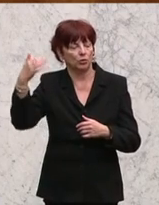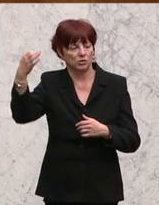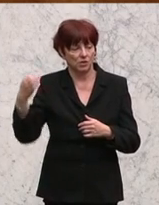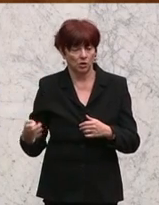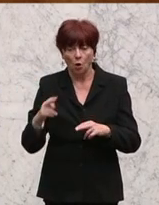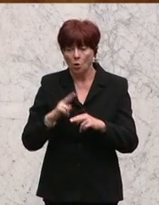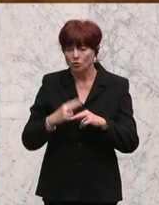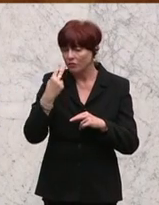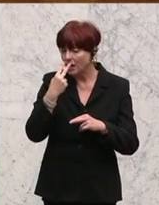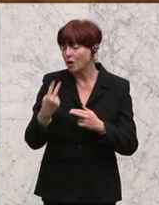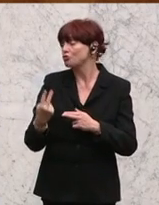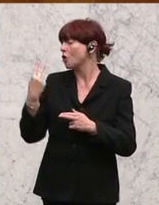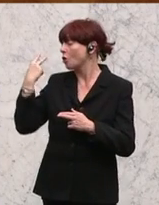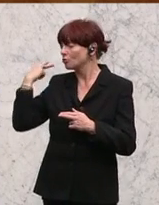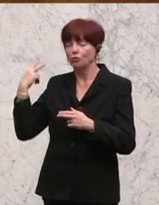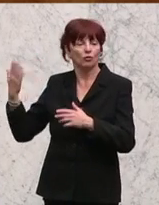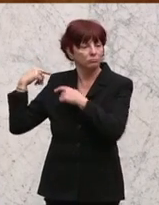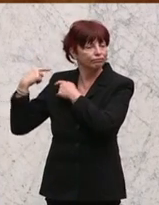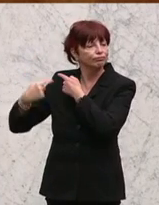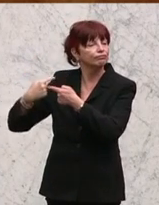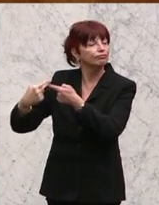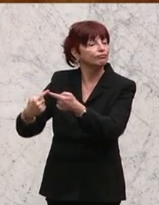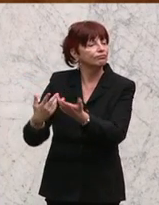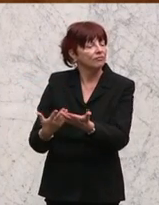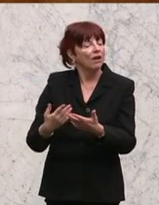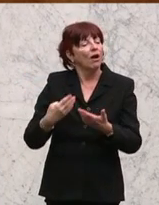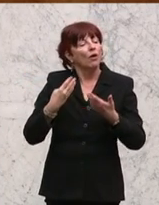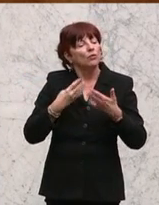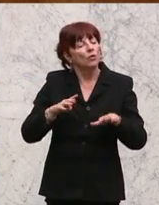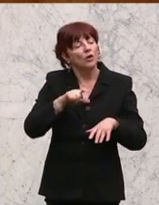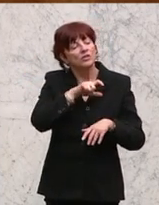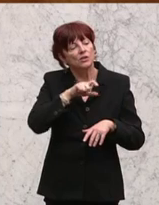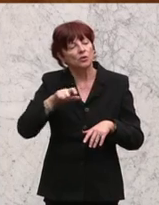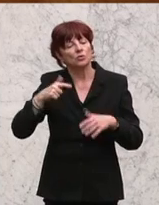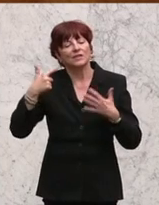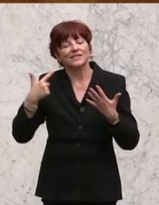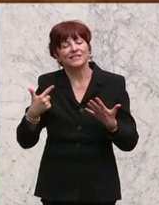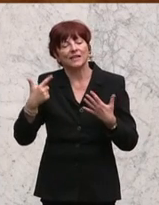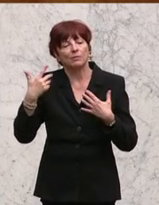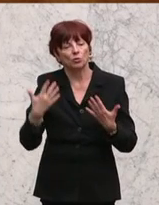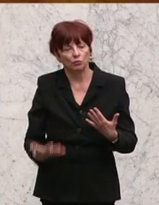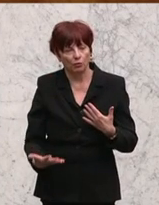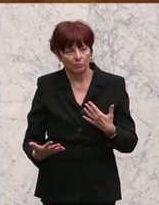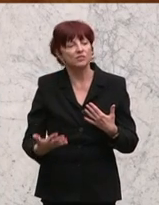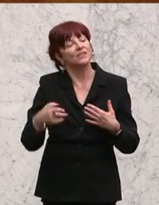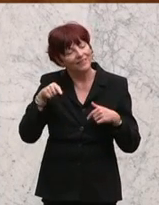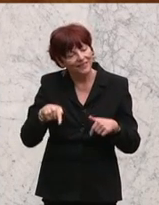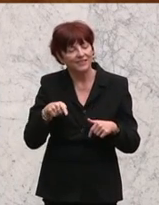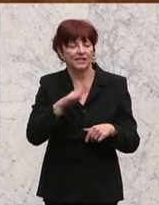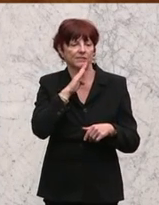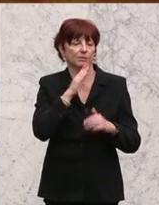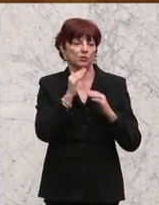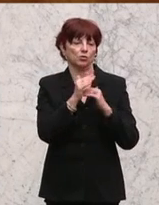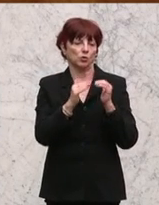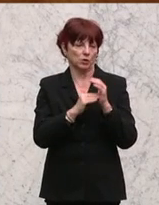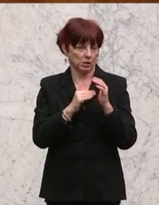die Geschichte ansehen, wir haben seit 1957 dieses Pensionssystem und es